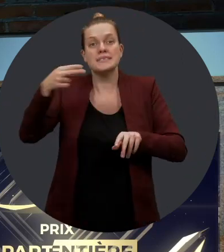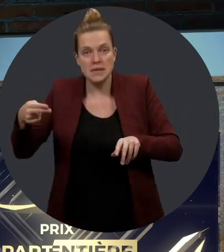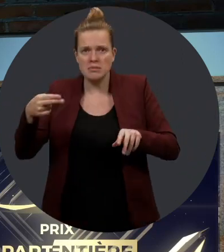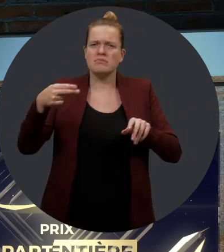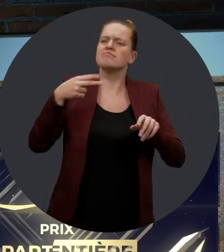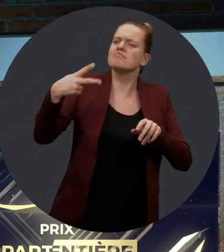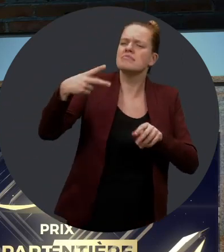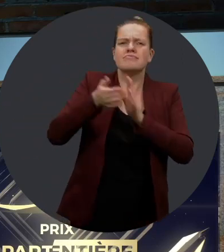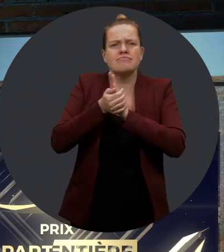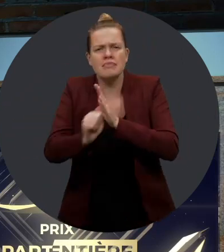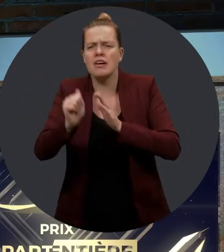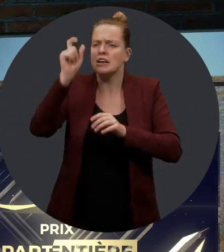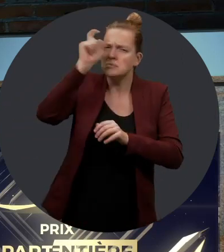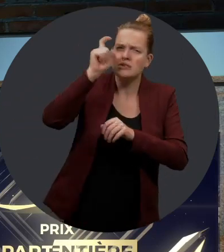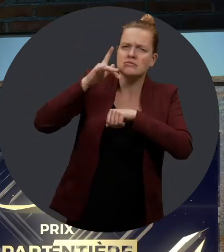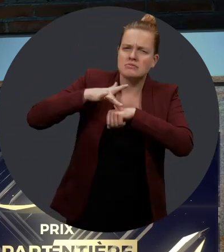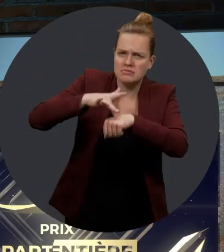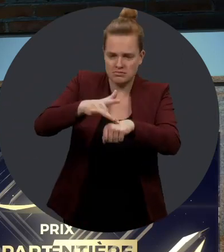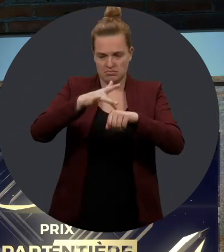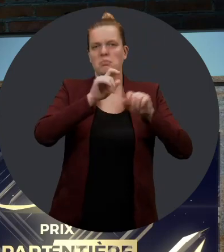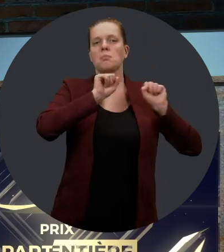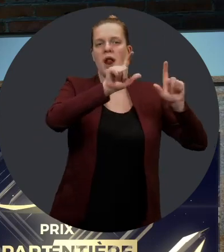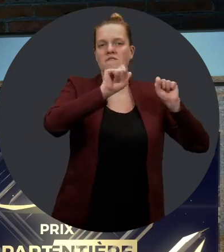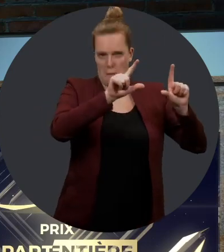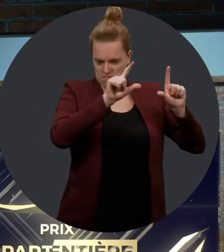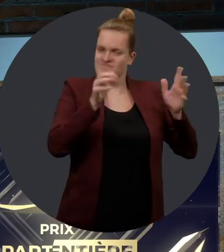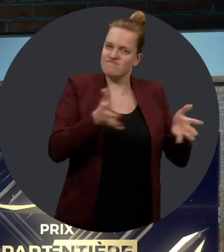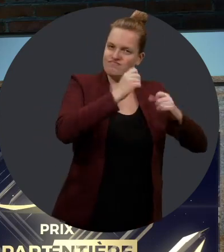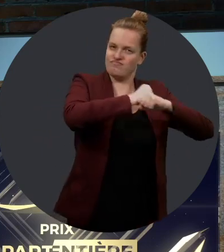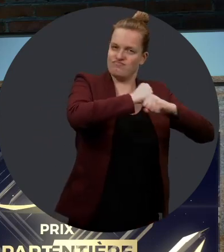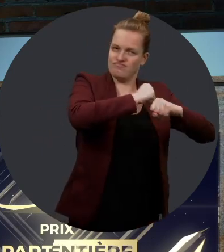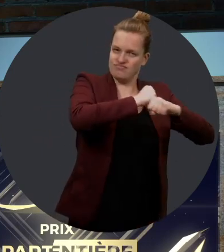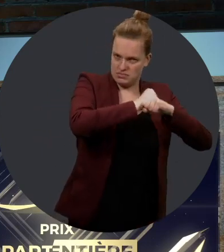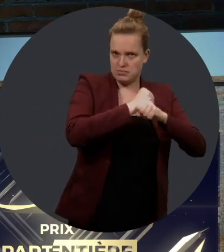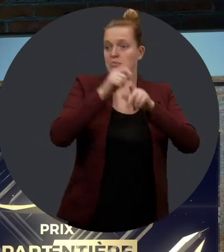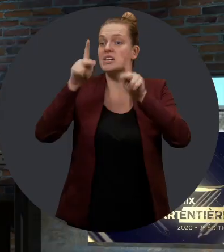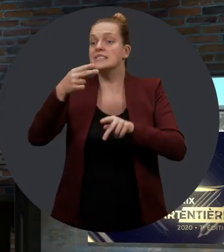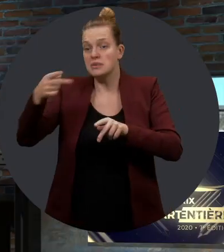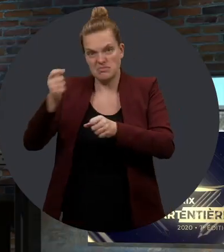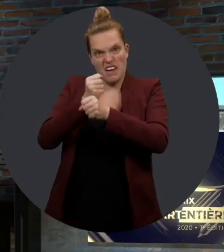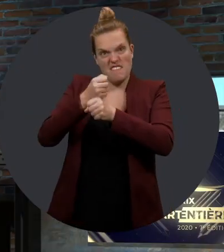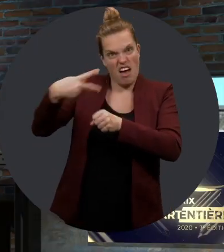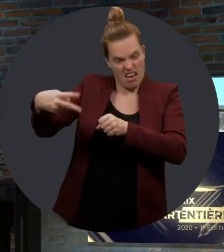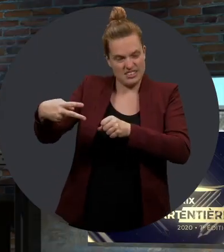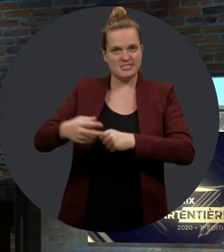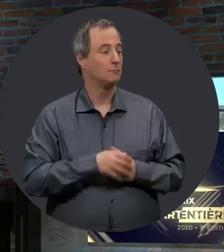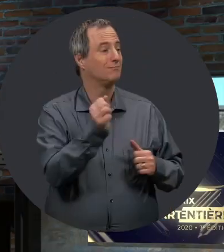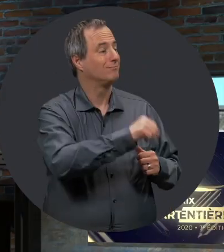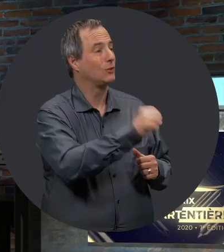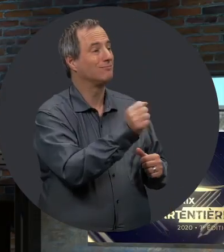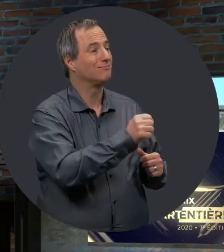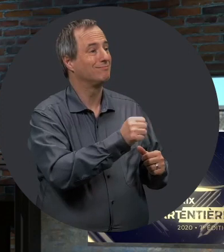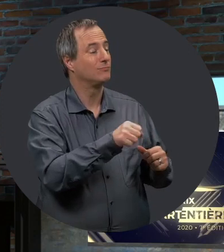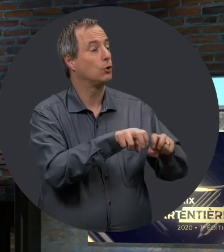handicapées et qui partage ses expériences sur différentes plateformes pour faire la promotion du potentiel des personnes handicapées en milieu de